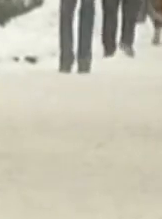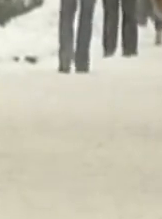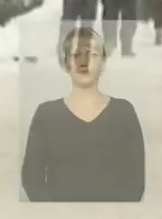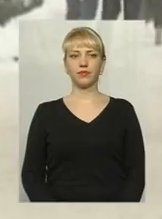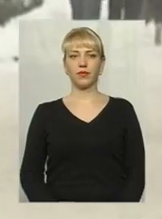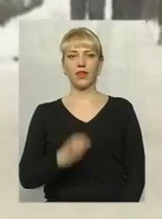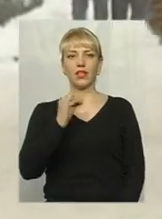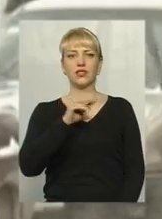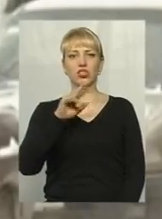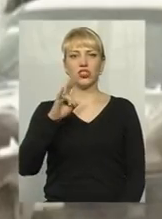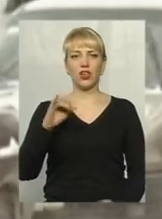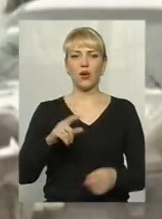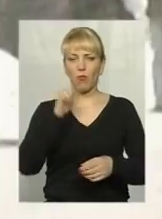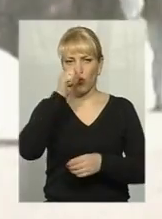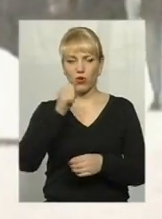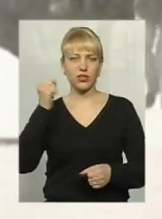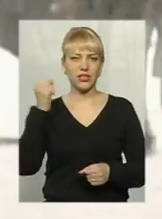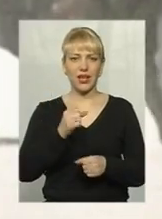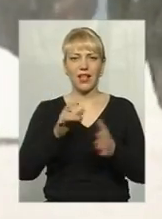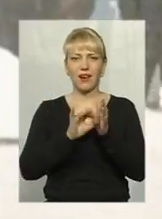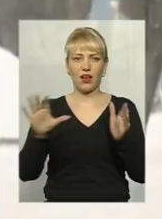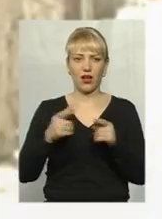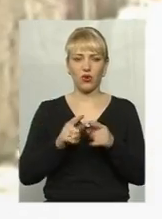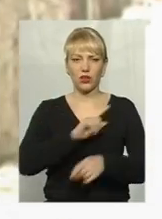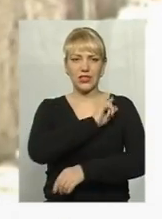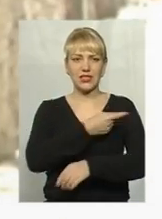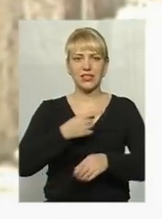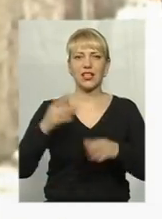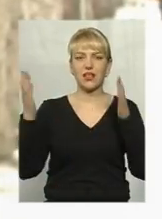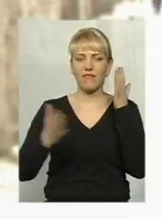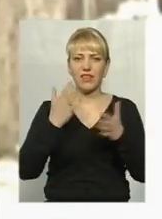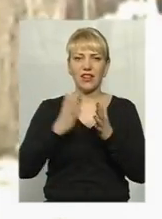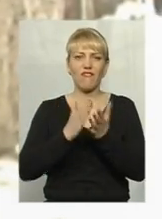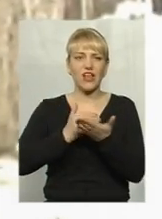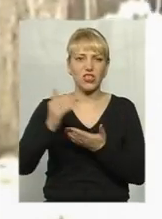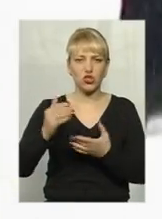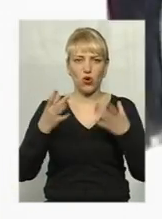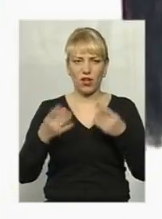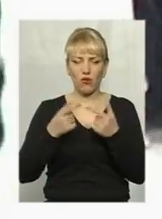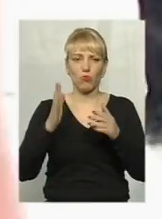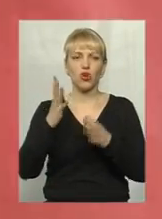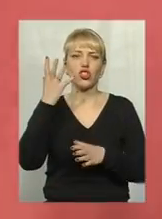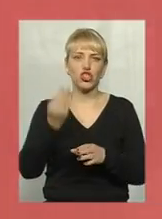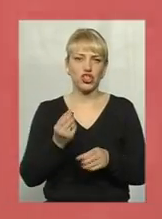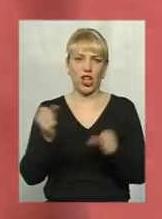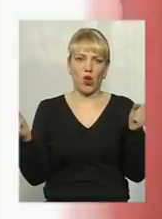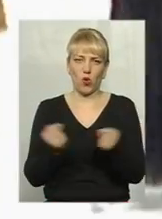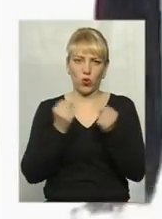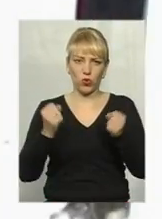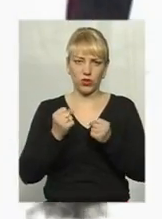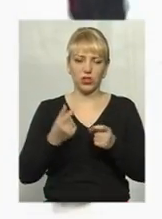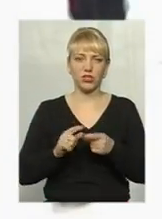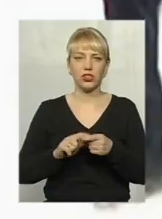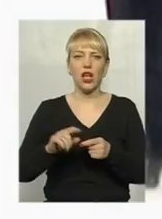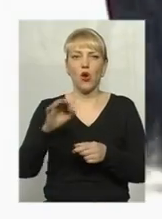Січневі морози б'ють усі рекорди. Через сильний вітер і високу вологість повітря буде ще холодніше. Обласний оперативний штаб з питань